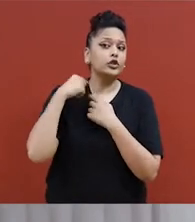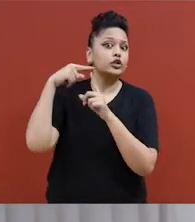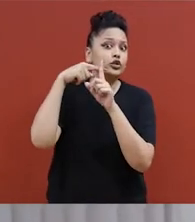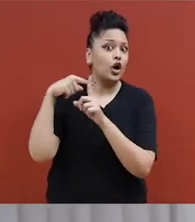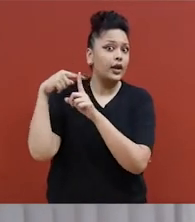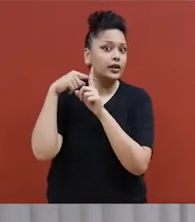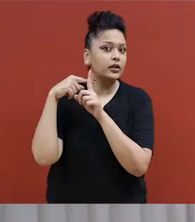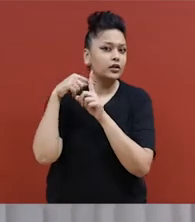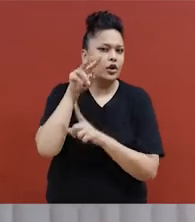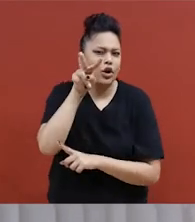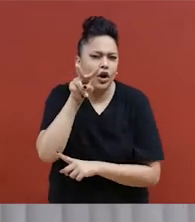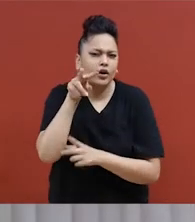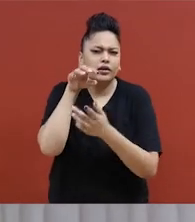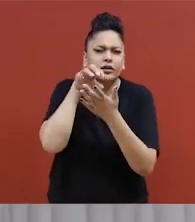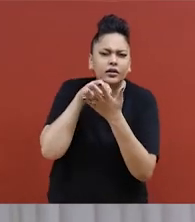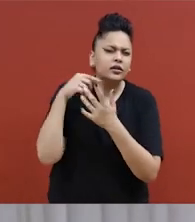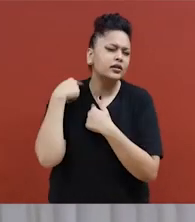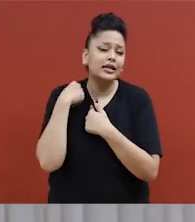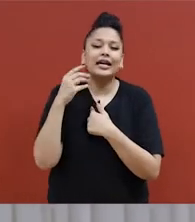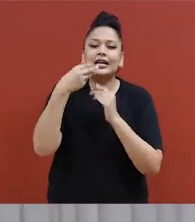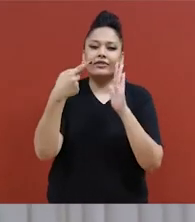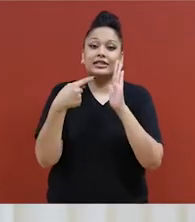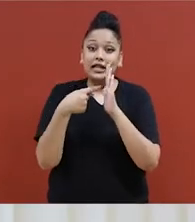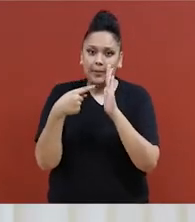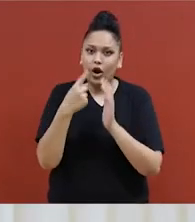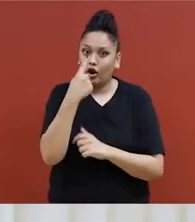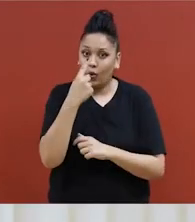Laissez-moi vous montrer comment on peut casser le nez de l'attaquant.